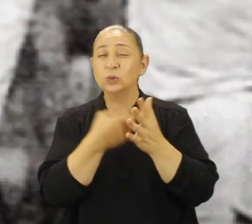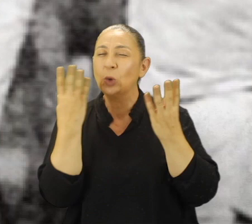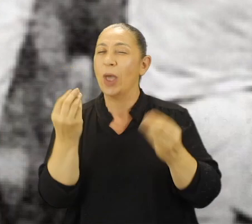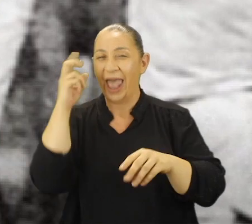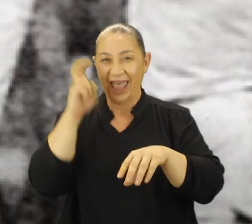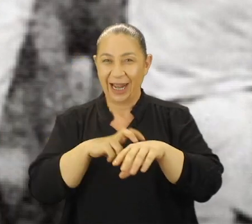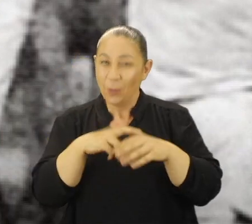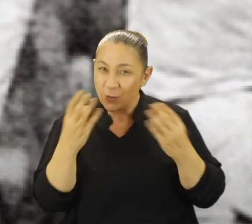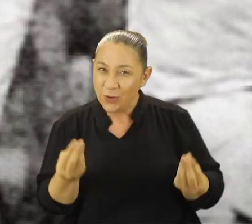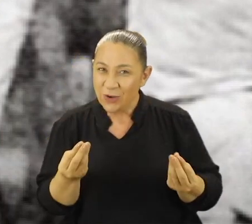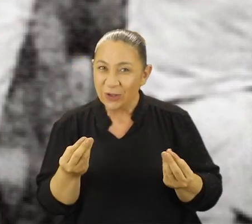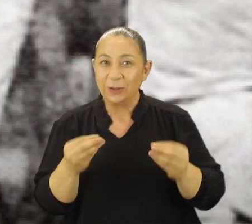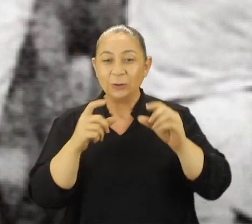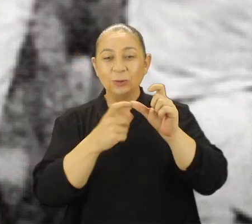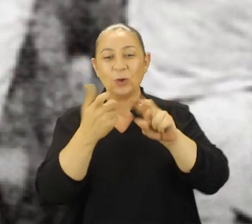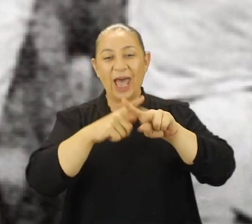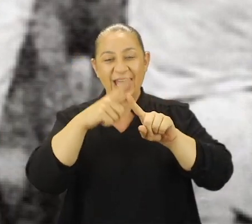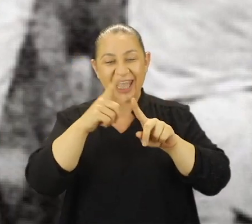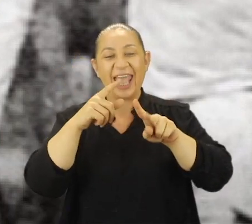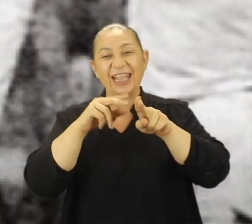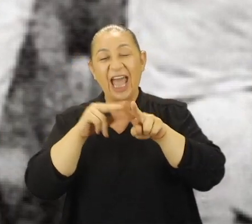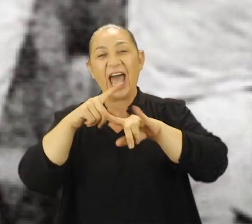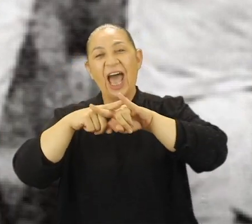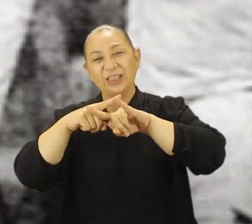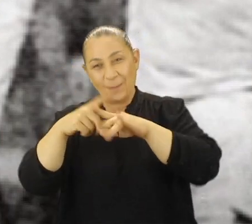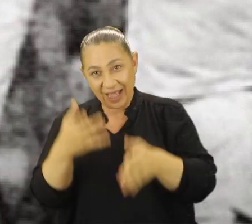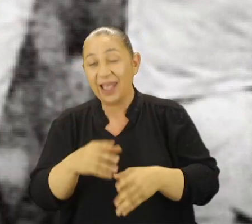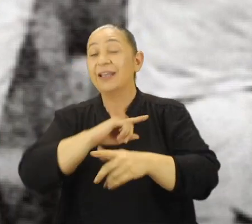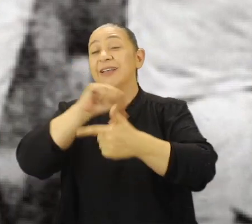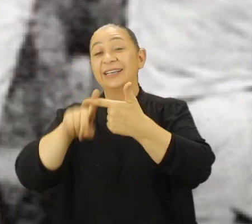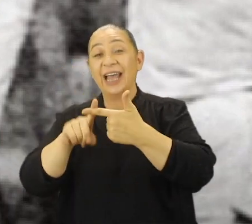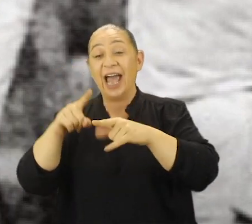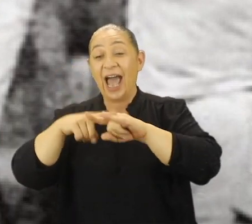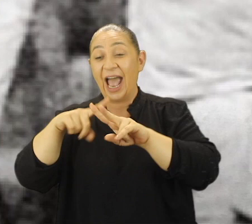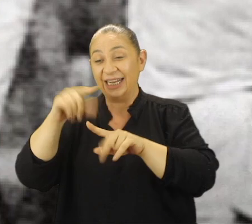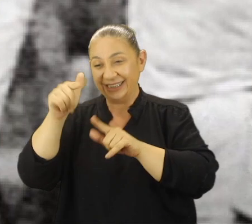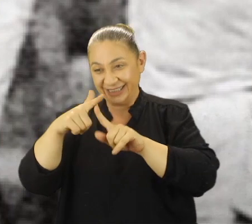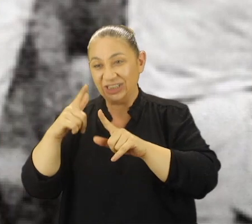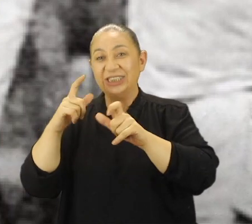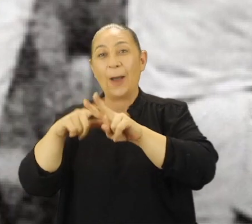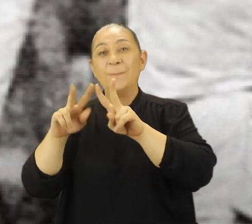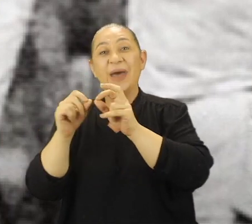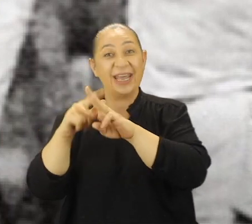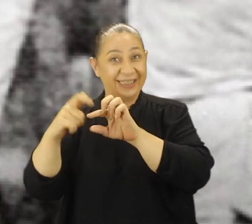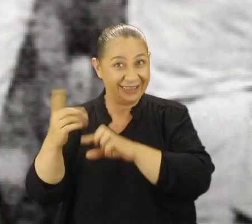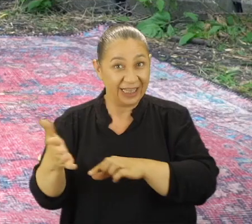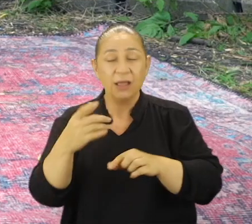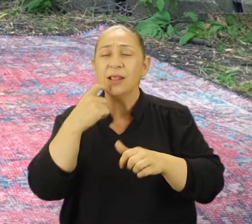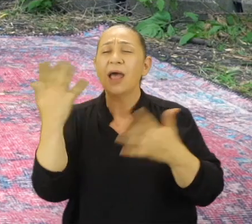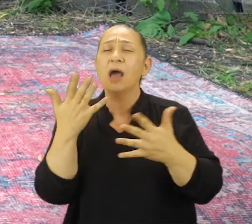Bu isimleri çok iyi hatırlayalım olur mu? Suat Fethgeri Aşeni ve Halet Çamber.